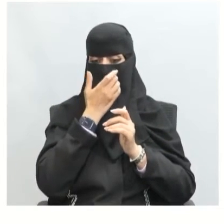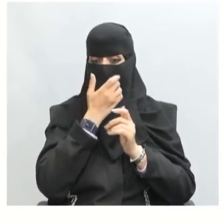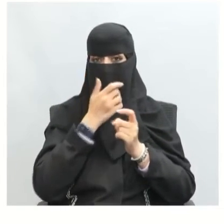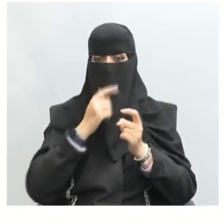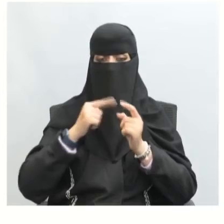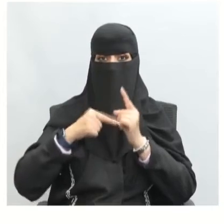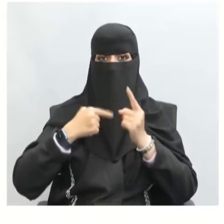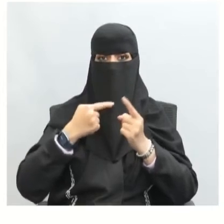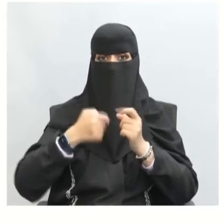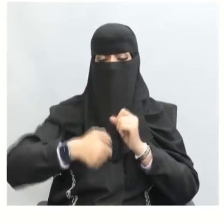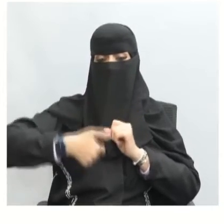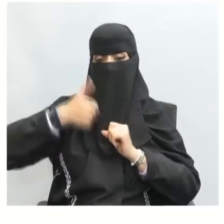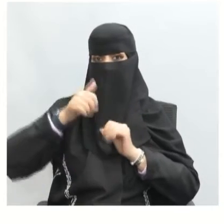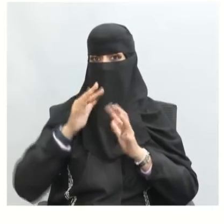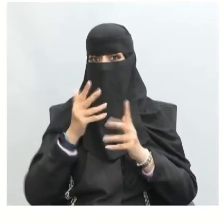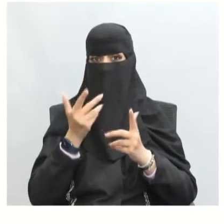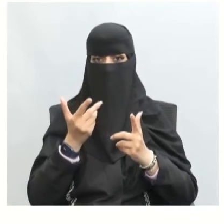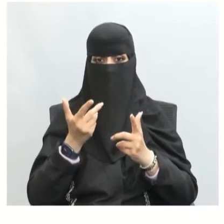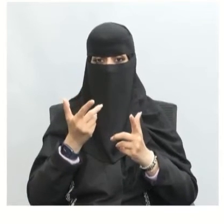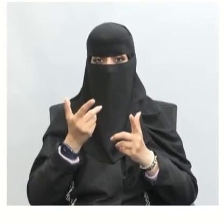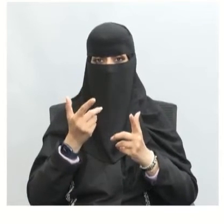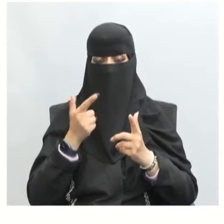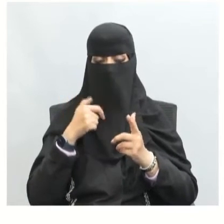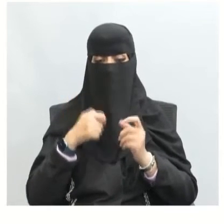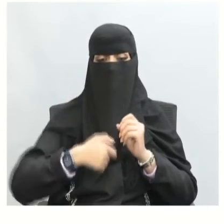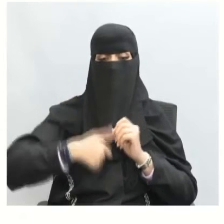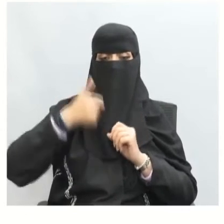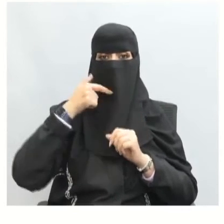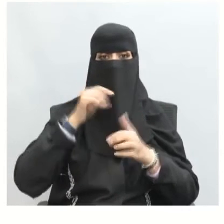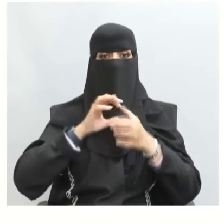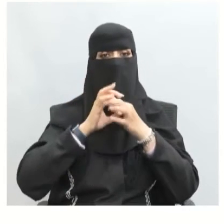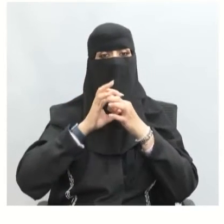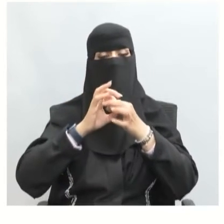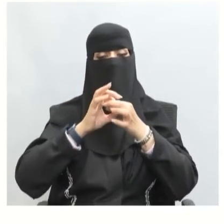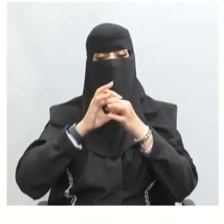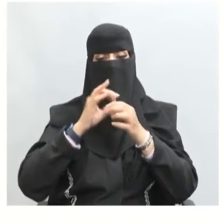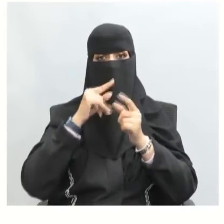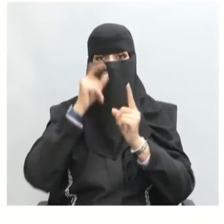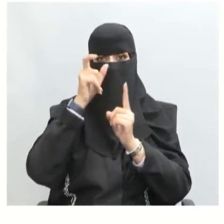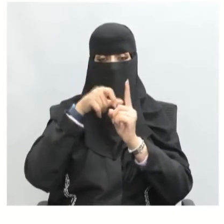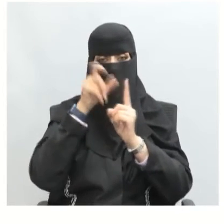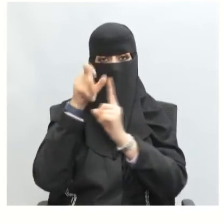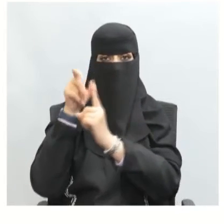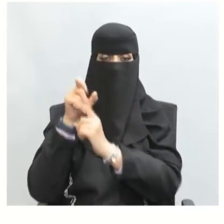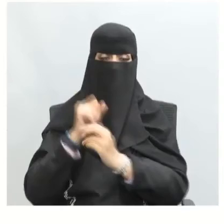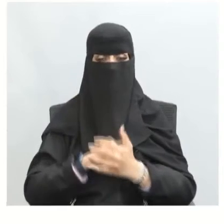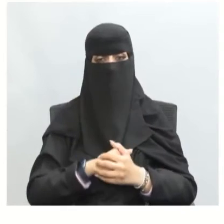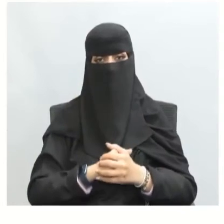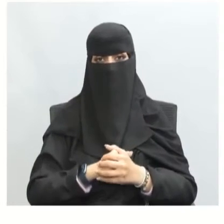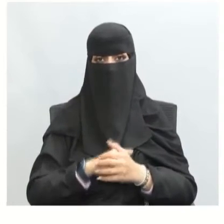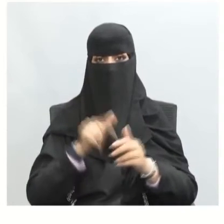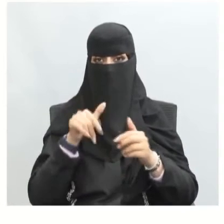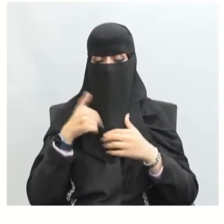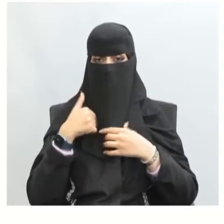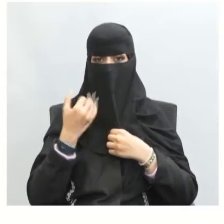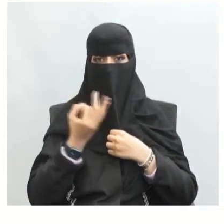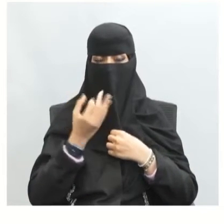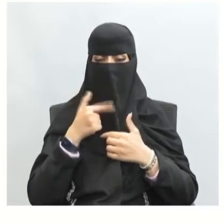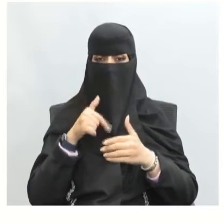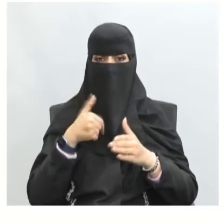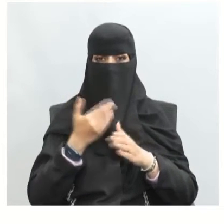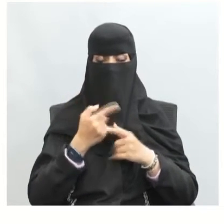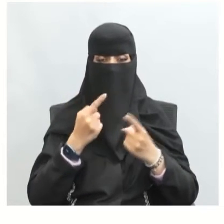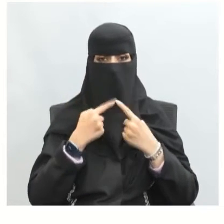وأيضا تحقيق أحسنتم وتحقيق الاتصال بالآخرين لأن الحوار كما